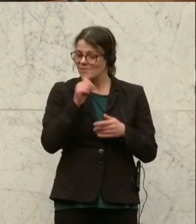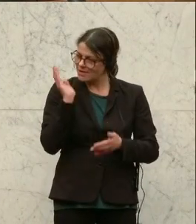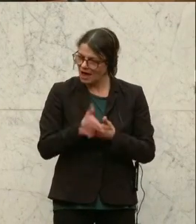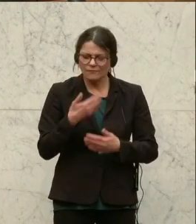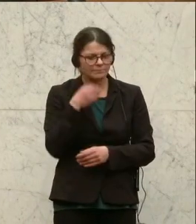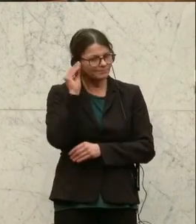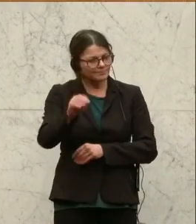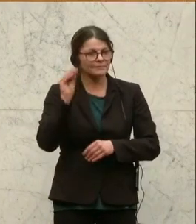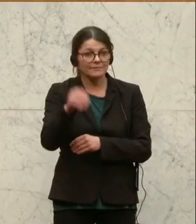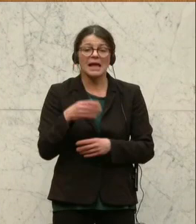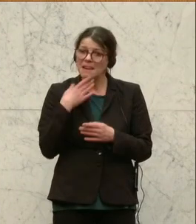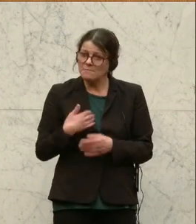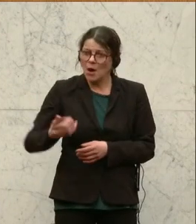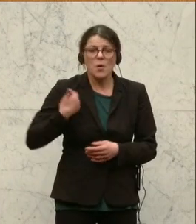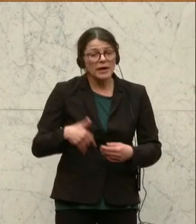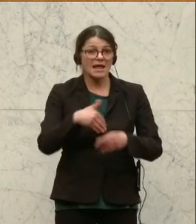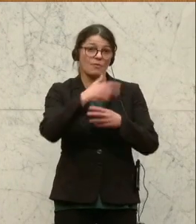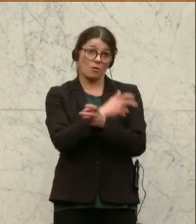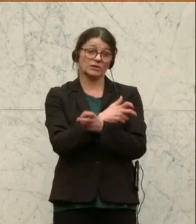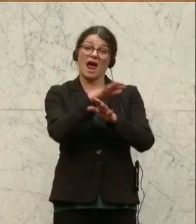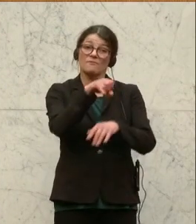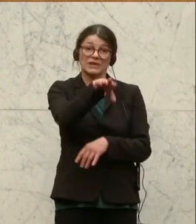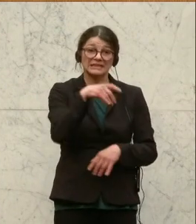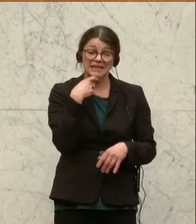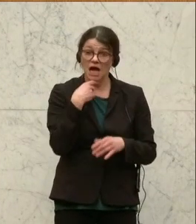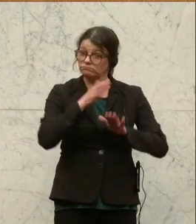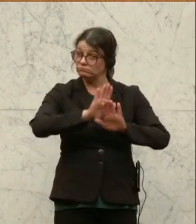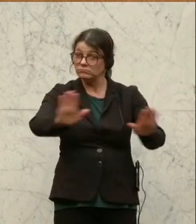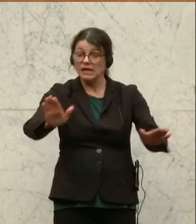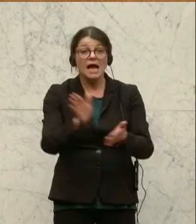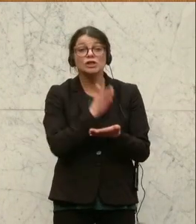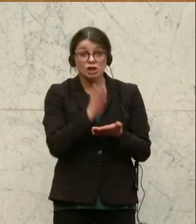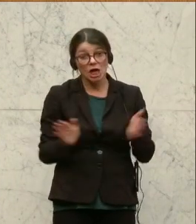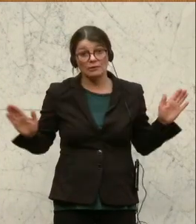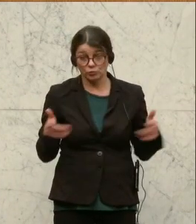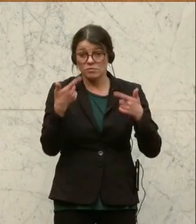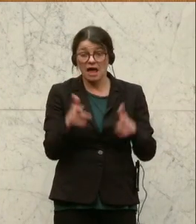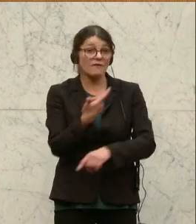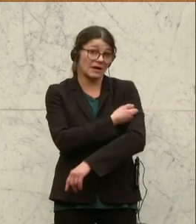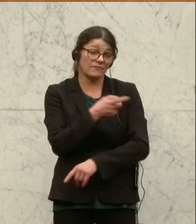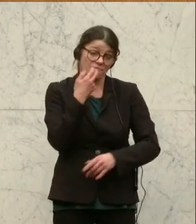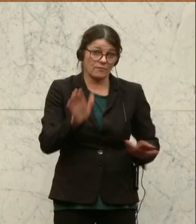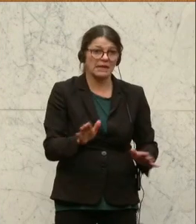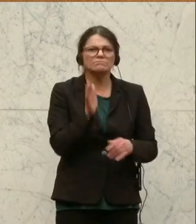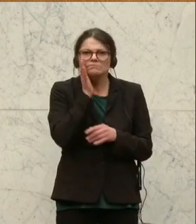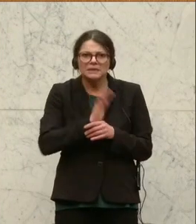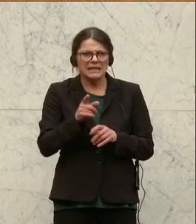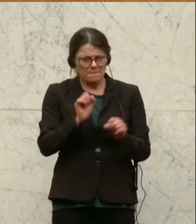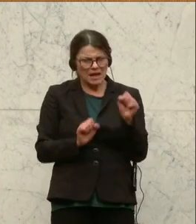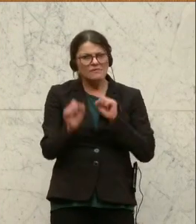darauf hinzuweisen, liebe Jugendliche hier in Österreich, ab 14 ist es eure alleinige Entscheidung, euch impfen zu lassen. Nutzt dieses